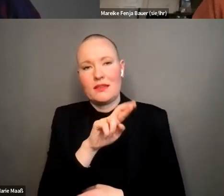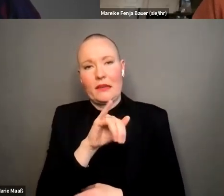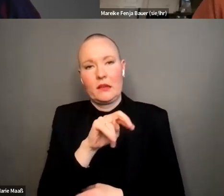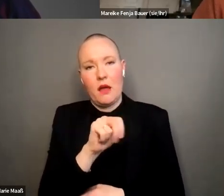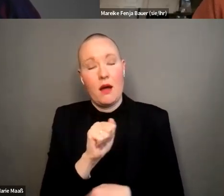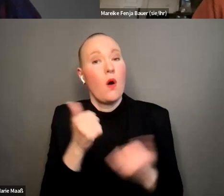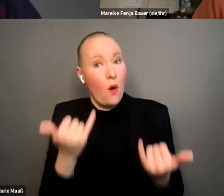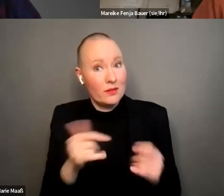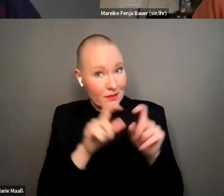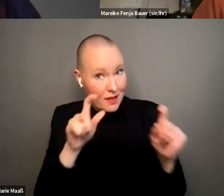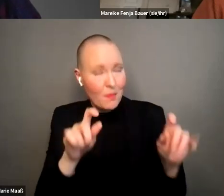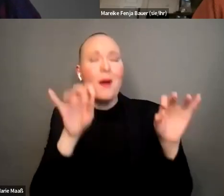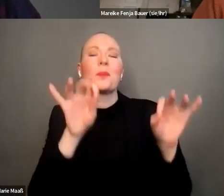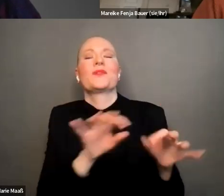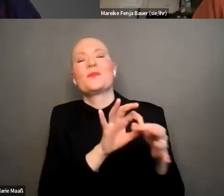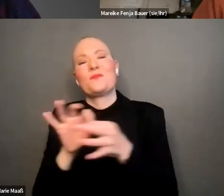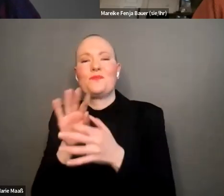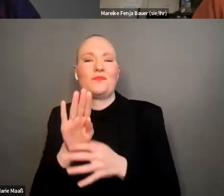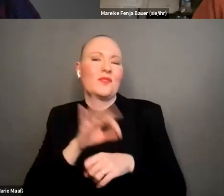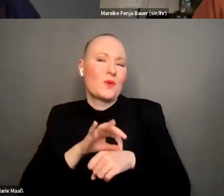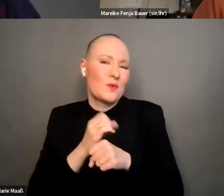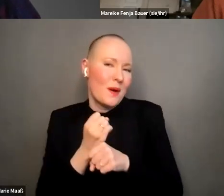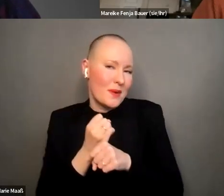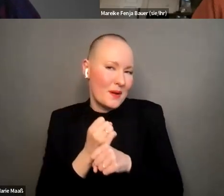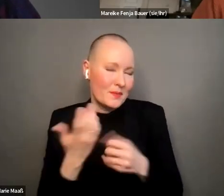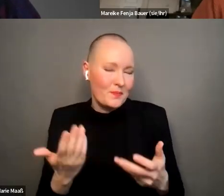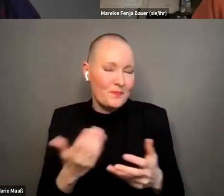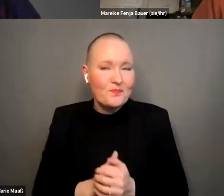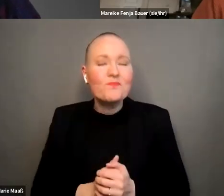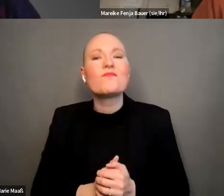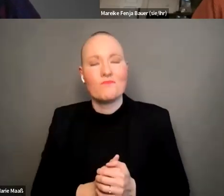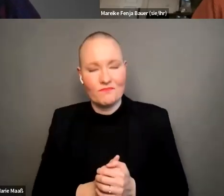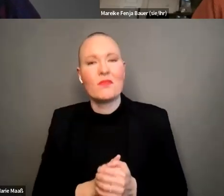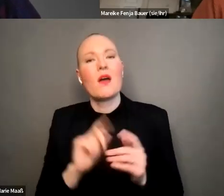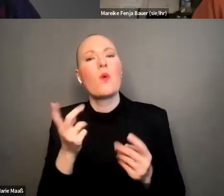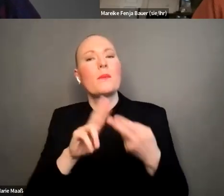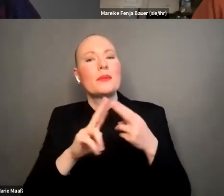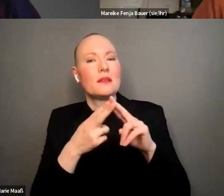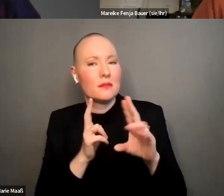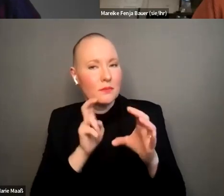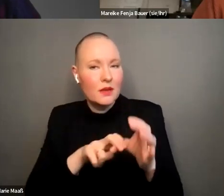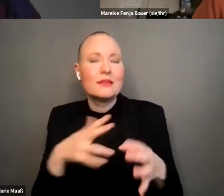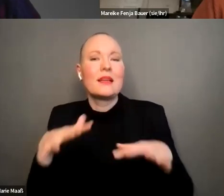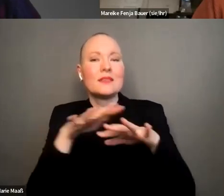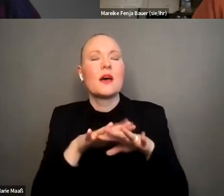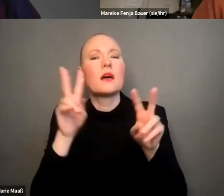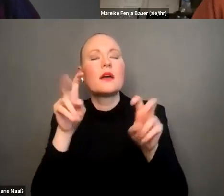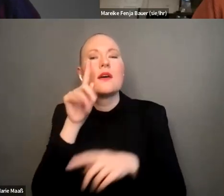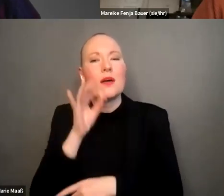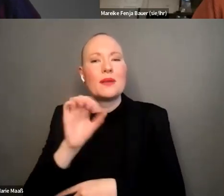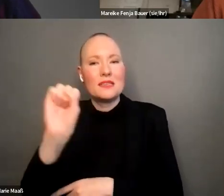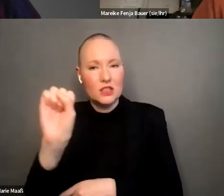instagram also genau das thema was wir heute haben und ist auch mitglied im netzwerk feministische perspektiven und